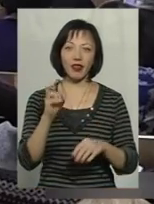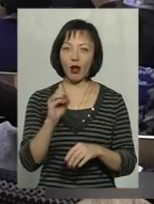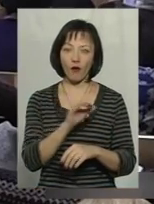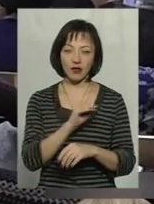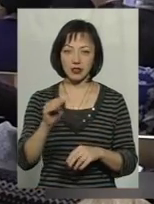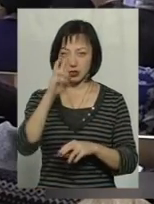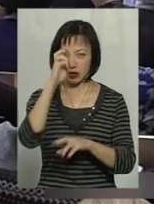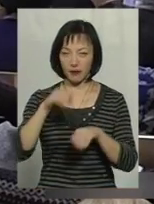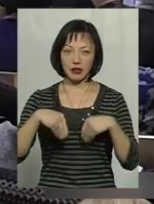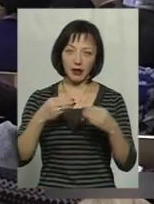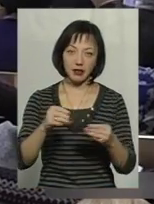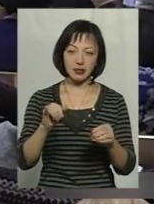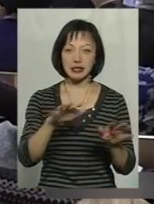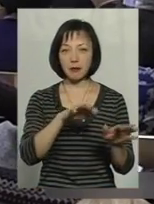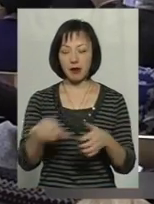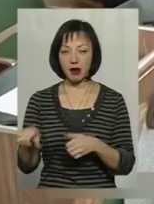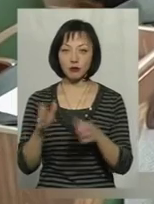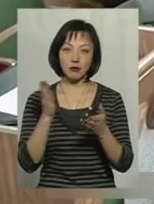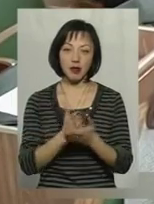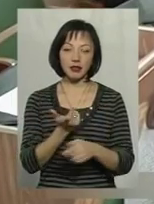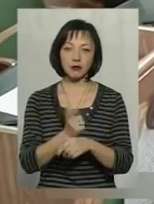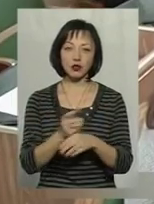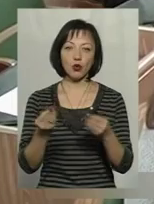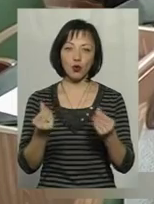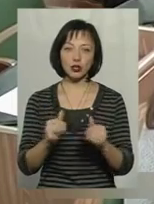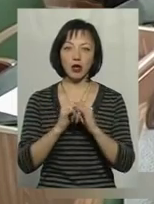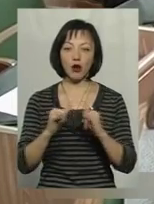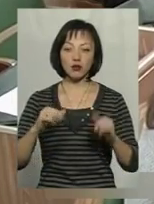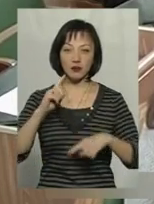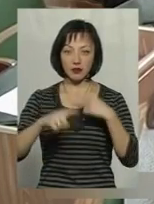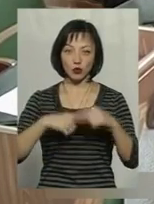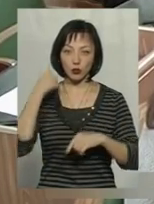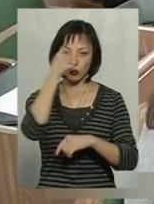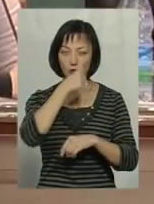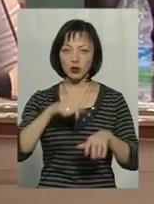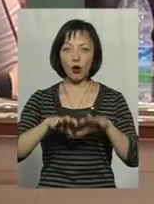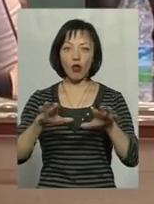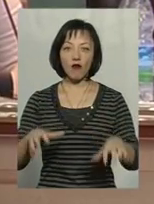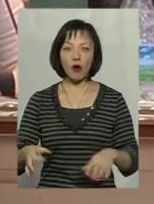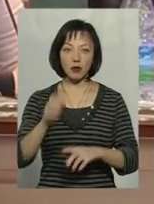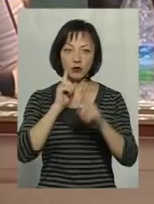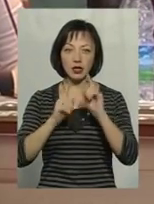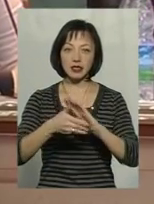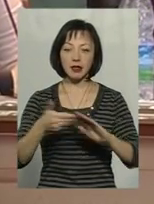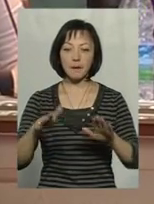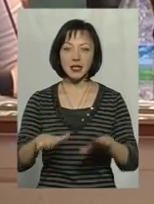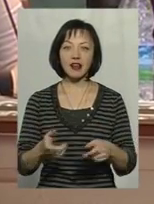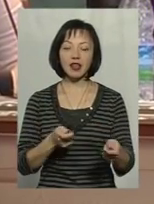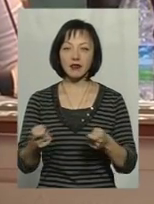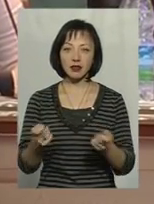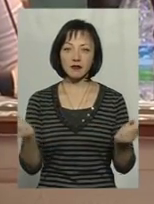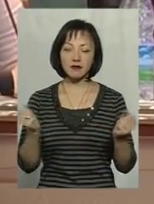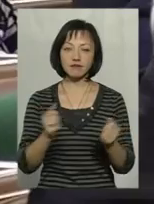Держава дасть, держава і забере. Щоби мати більше коштів на розвиток у році наступному, голова обласної ради закликає місцевих керівників